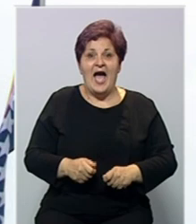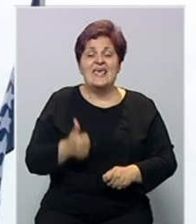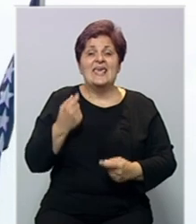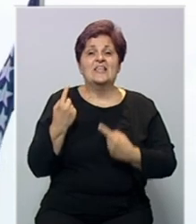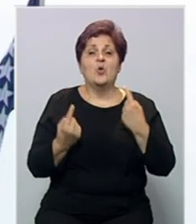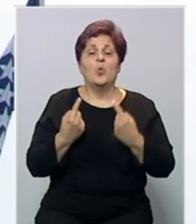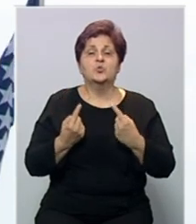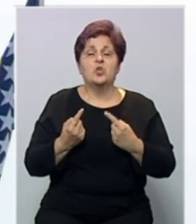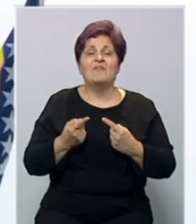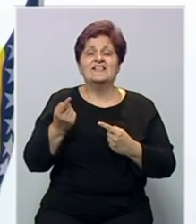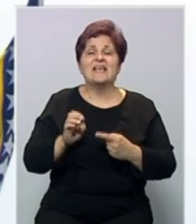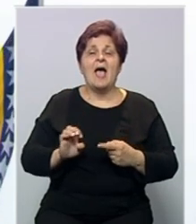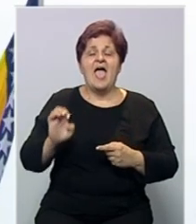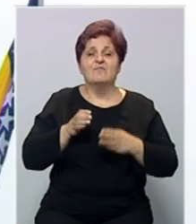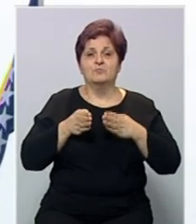uslova na evropskom putu.